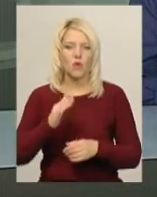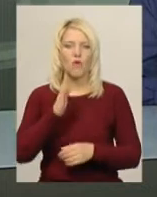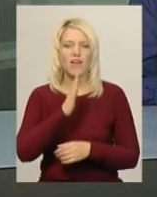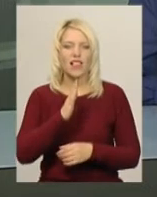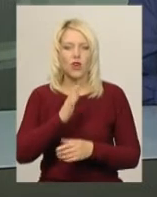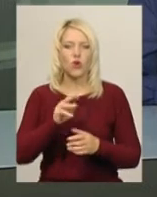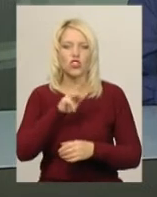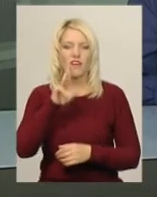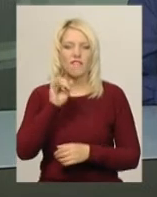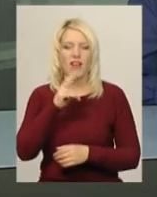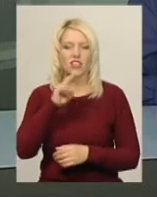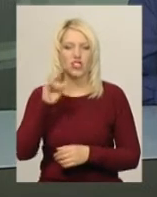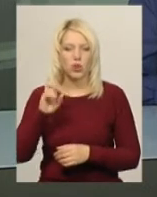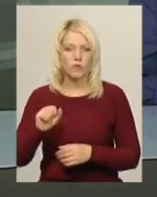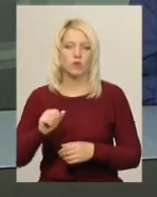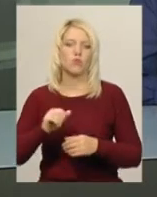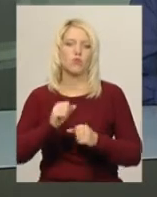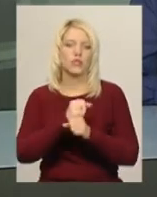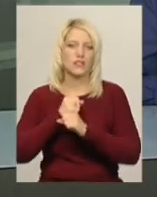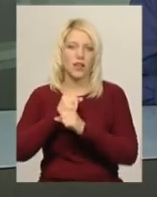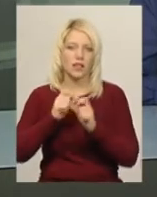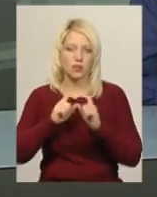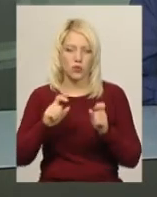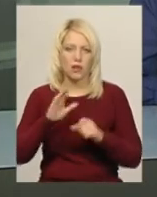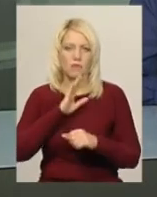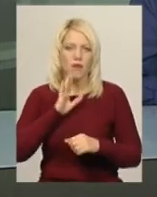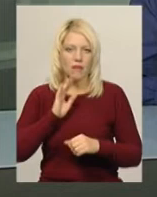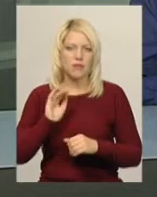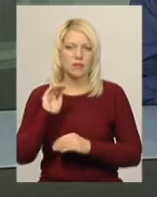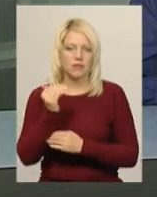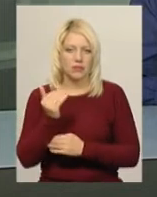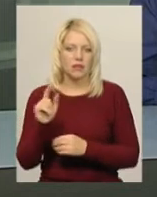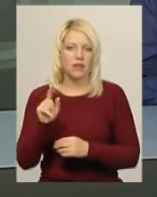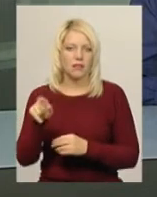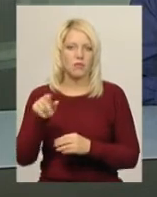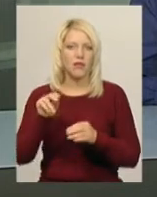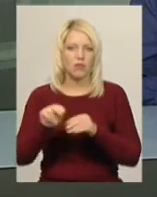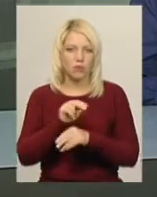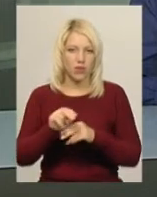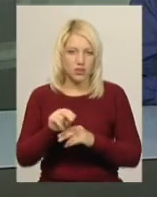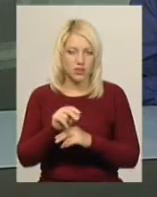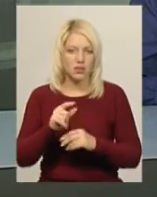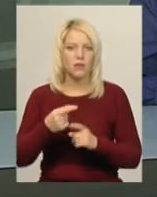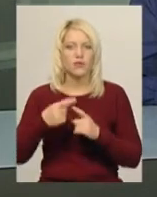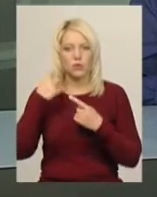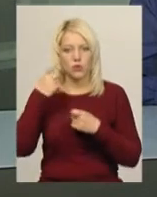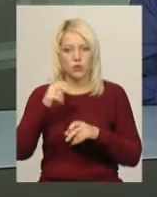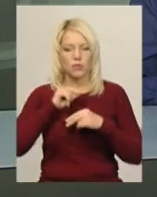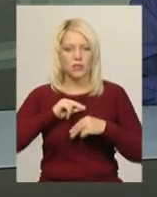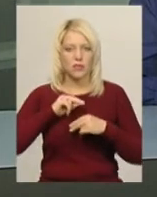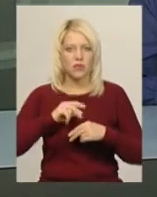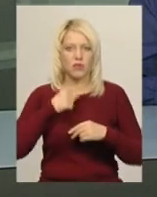обласному дитячому пульмонологічному санаторії. Мати одного з хлопчиків, який там лікувався, повідомила працівники закладу «Б'ють